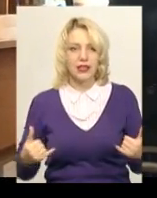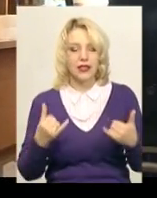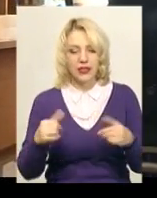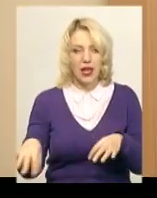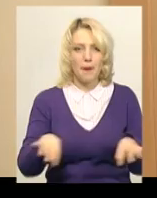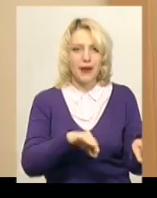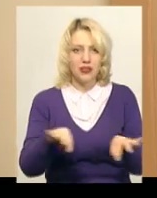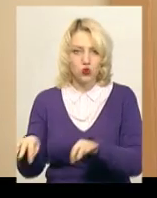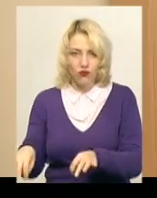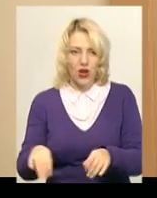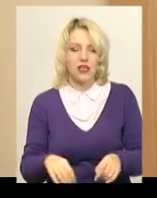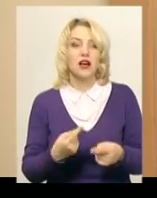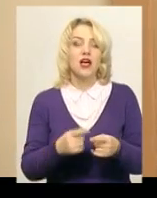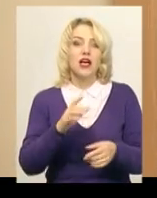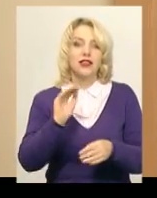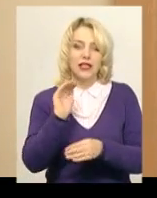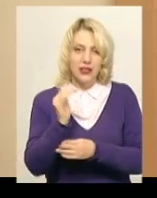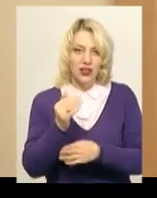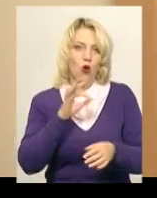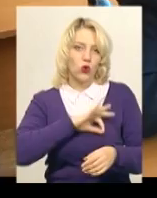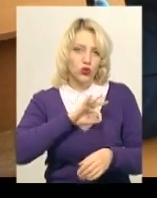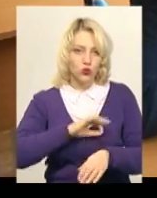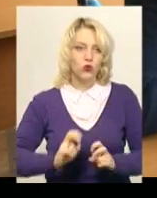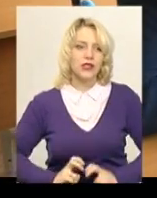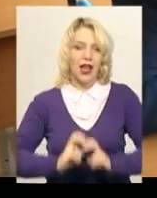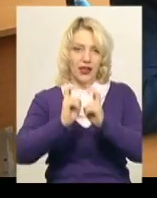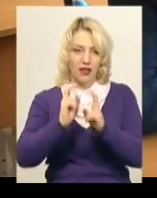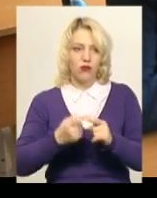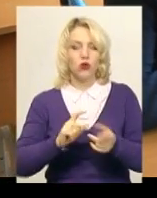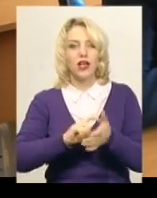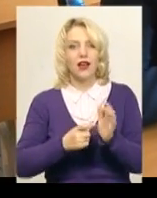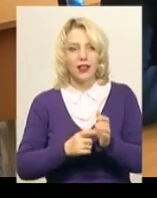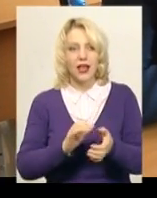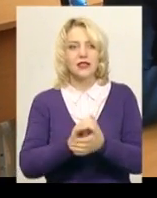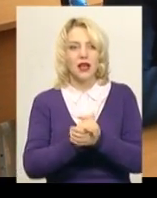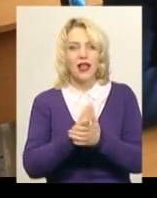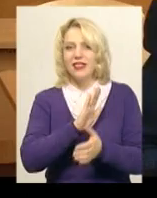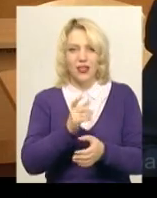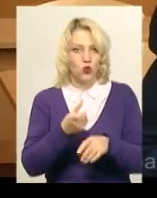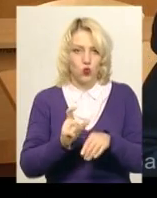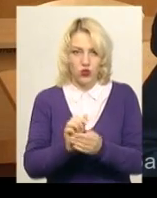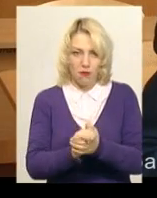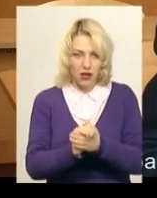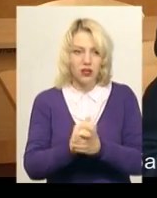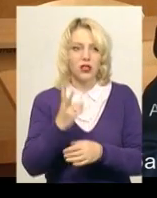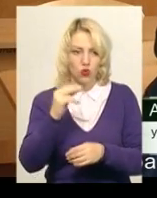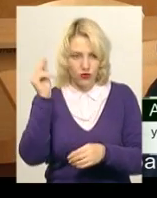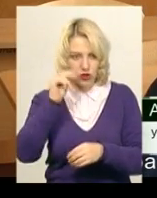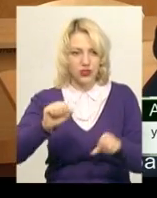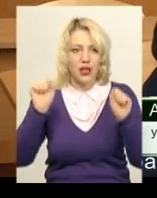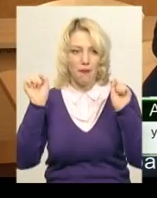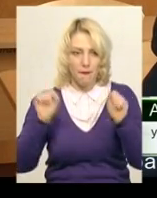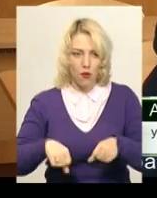одного класу в інший дитина може користуватись ліфтом. Юнак каже, клас не дуже мирний та вчитись в ньому можна. Мам треба правди